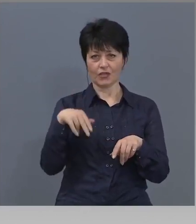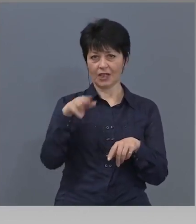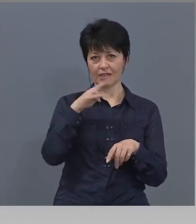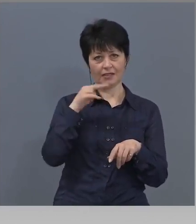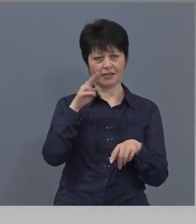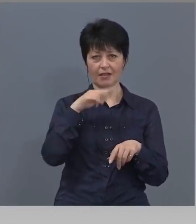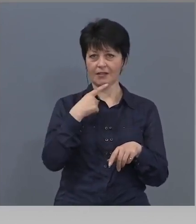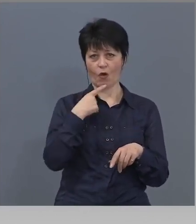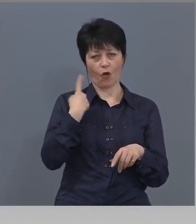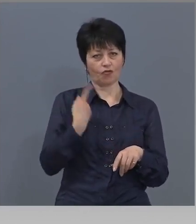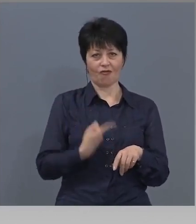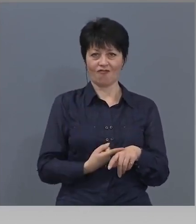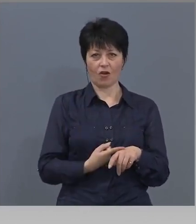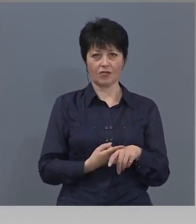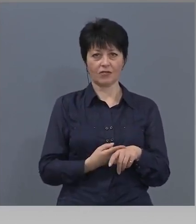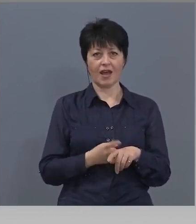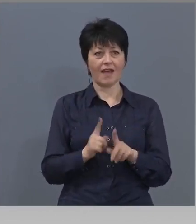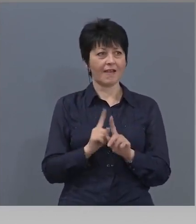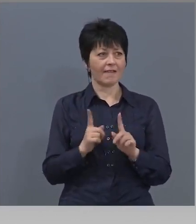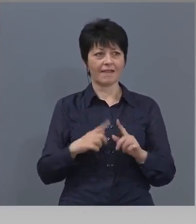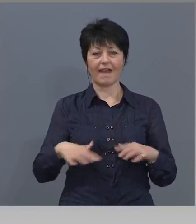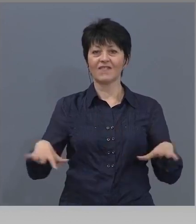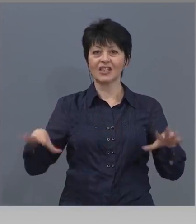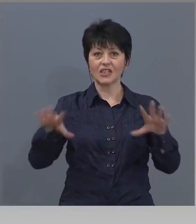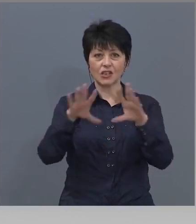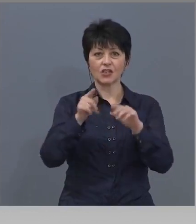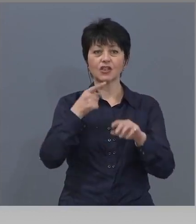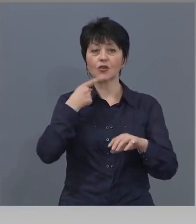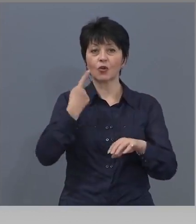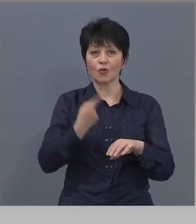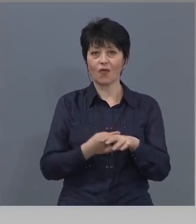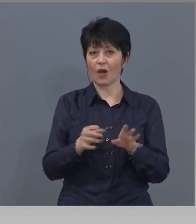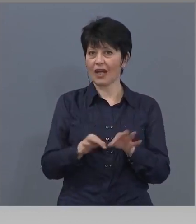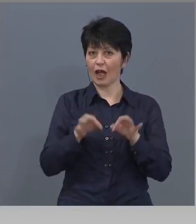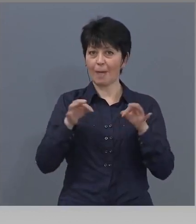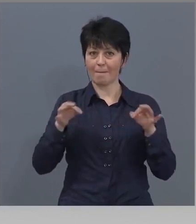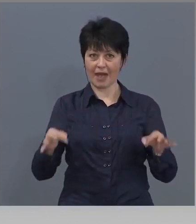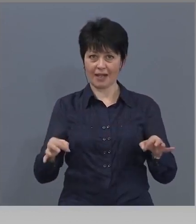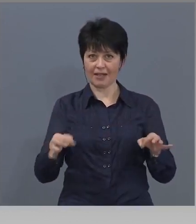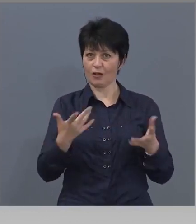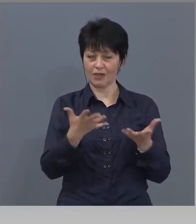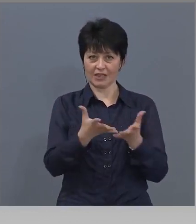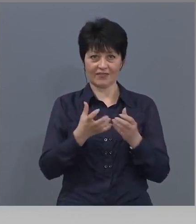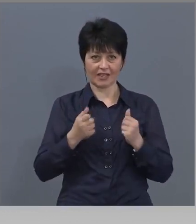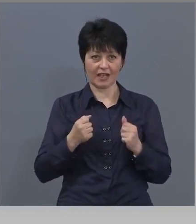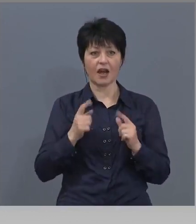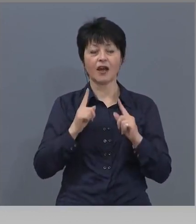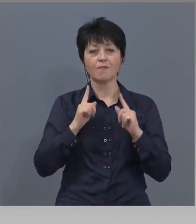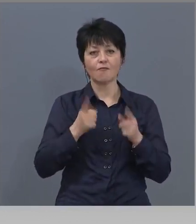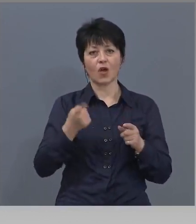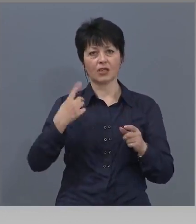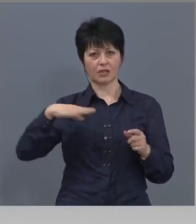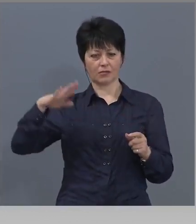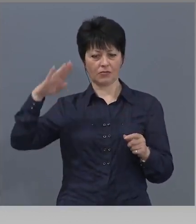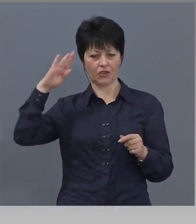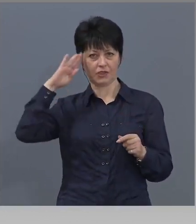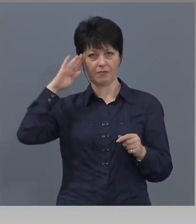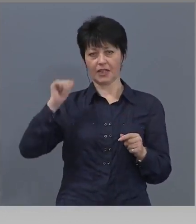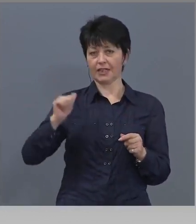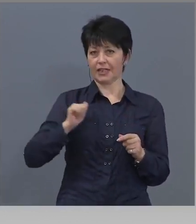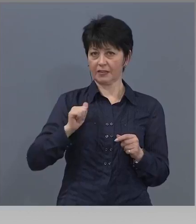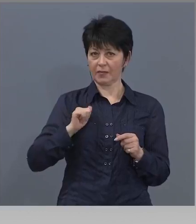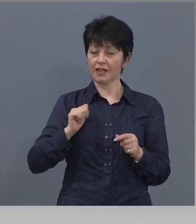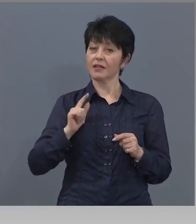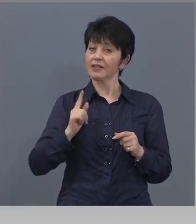явно не всички са отговорни към мерките, които са разпоредени, не всички могат с самодисциплина да ги спазват, така че е